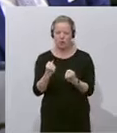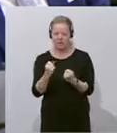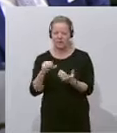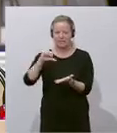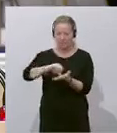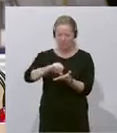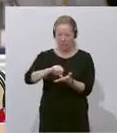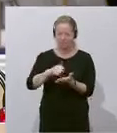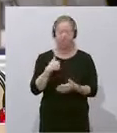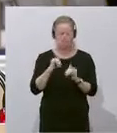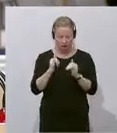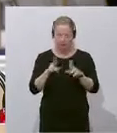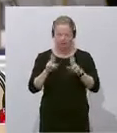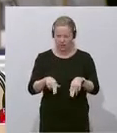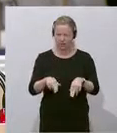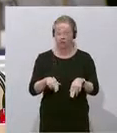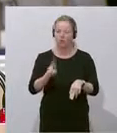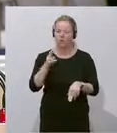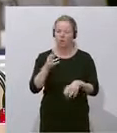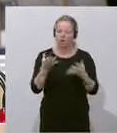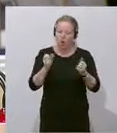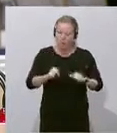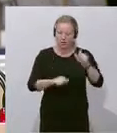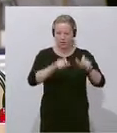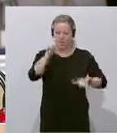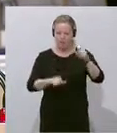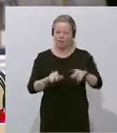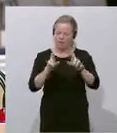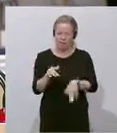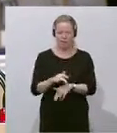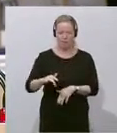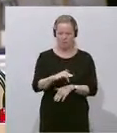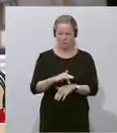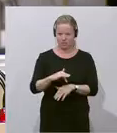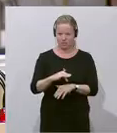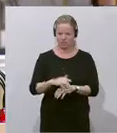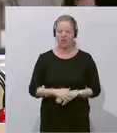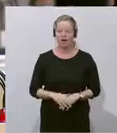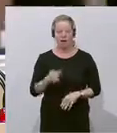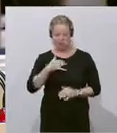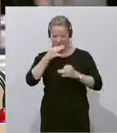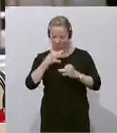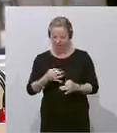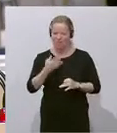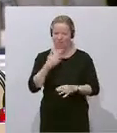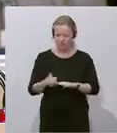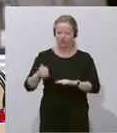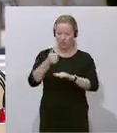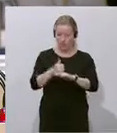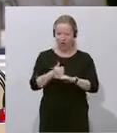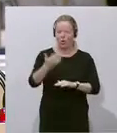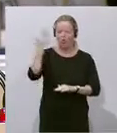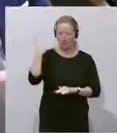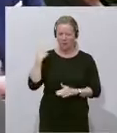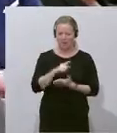Völlig zu Recht, das sind ja die kompetenten Leute am richtigen Platz. Wer ist der Chef und wer war zu Zeiten des BVT